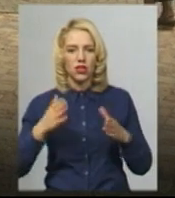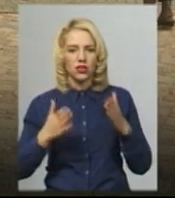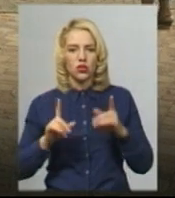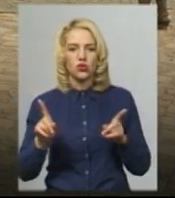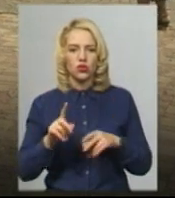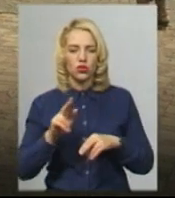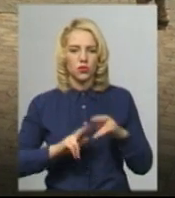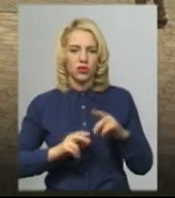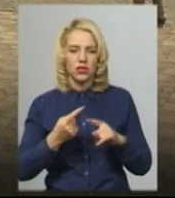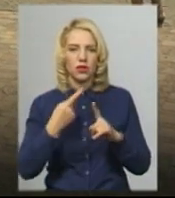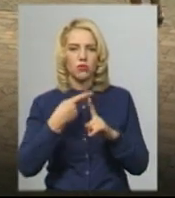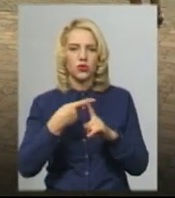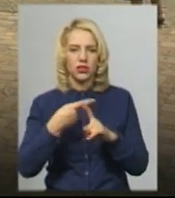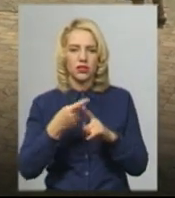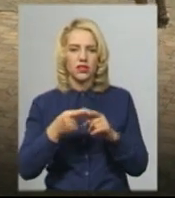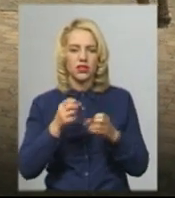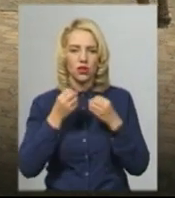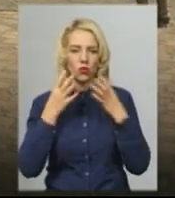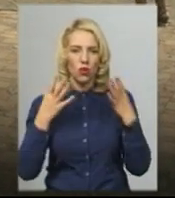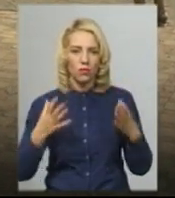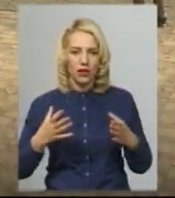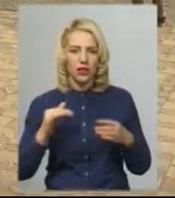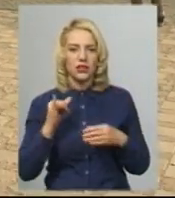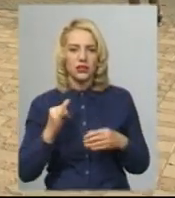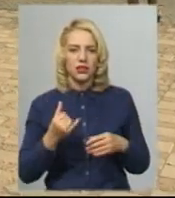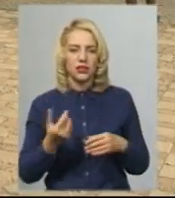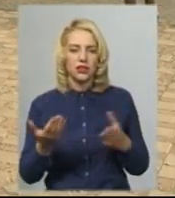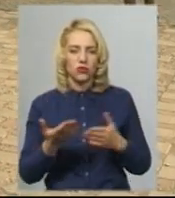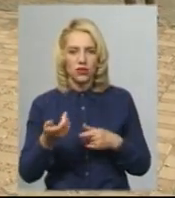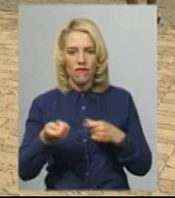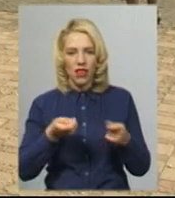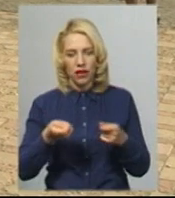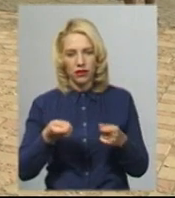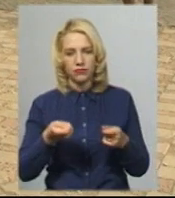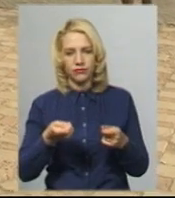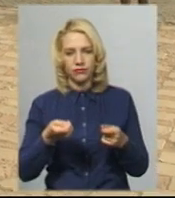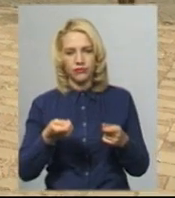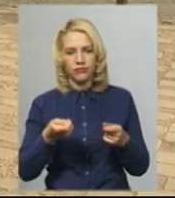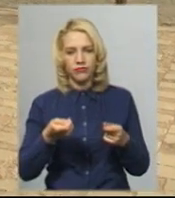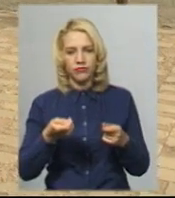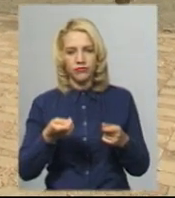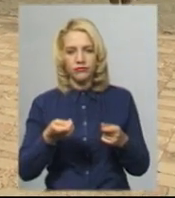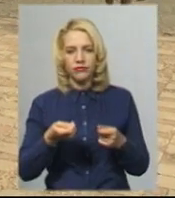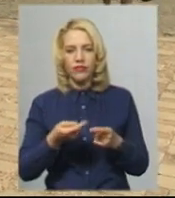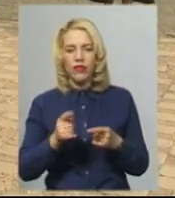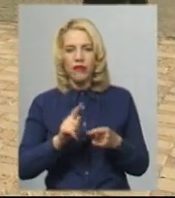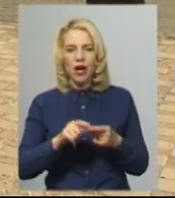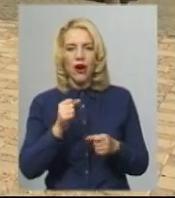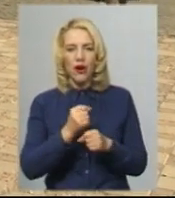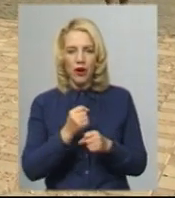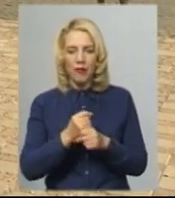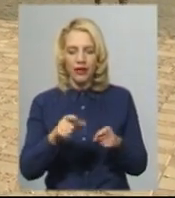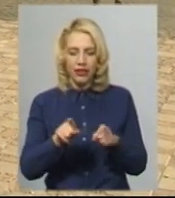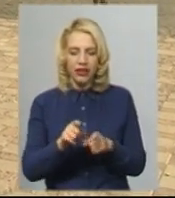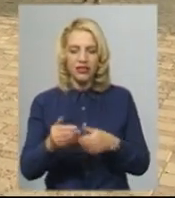щось будується, це вже позитивно, це вже добре, і якось влада робить якісь шляхи,